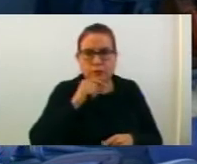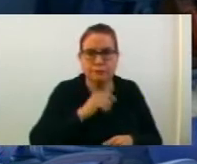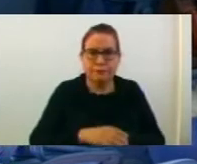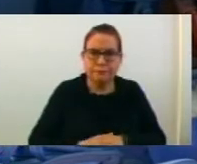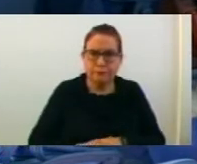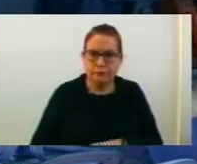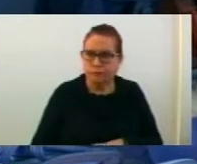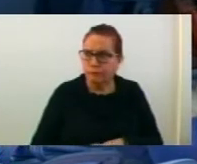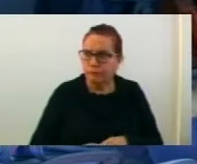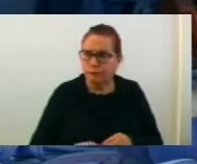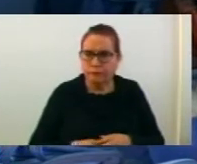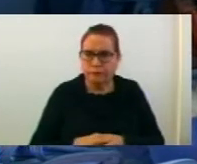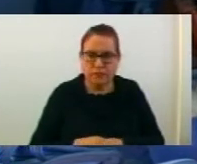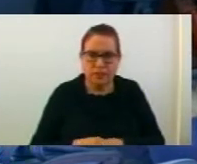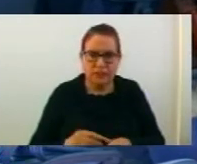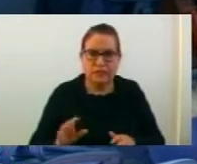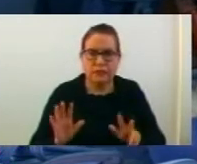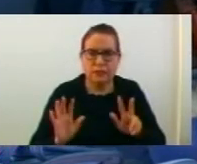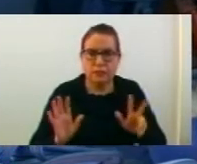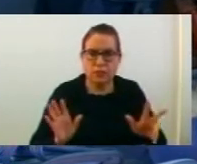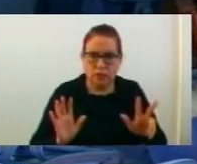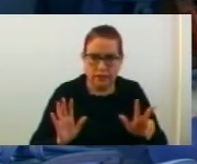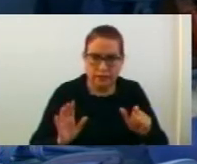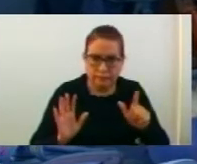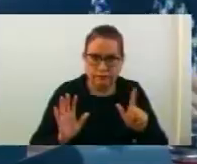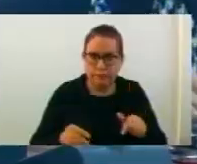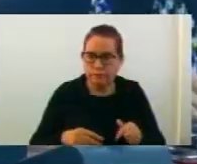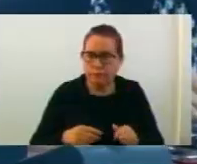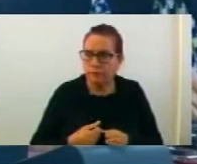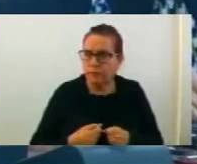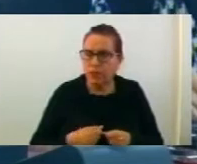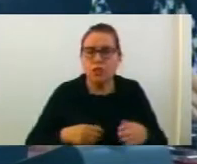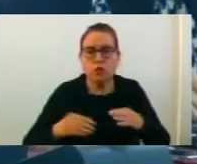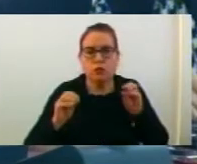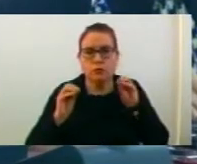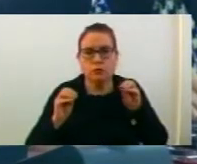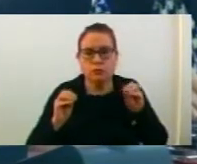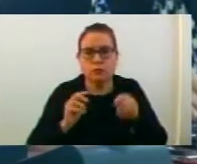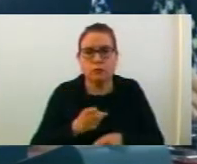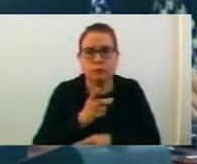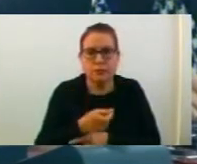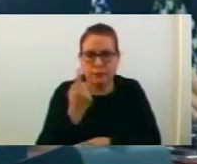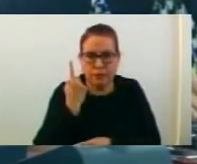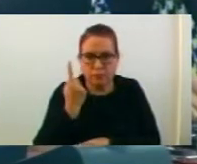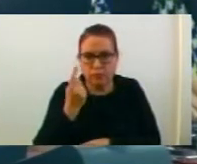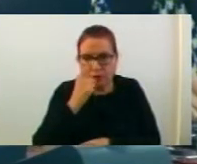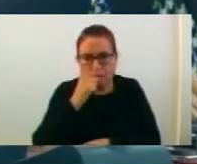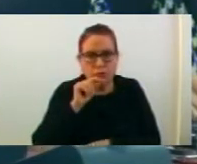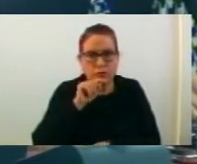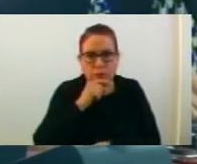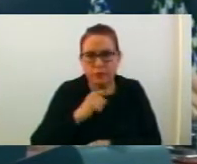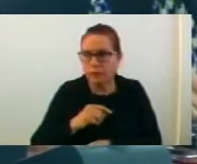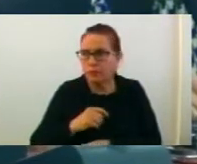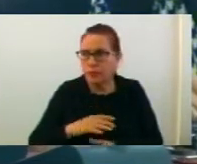на седницата, што се одржа на 26.2.2018 година, констатира дека с оваа одлука за пръв път во община Струмица